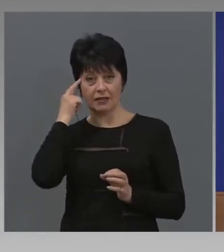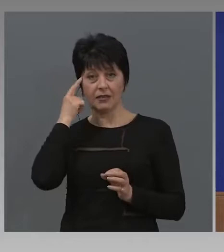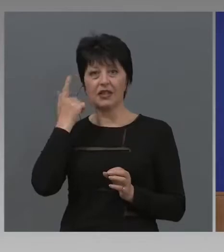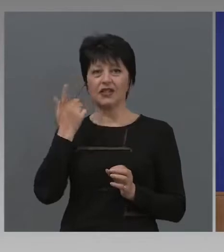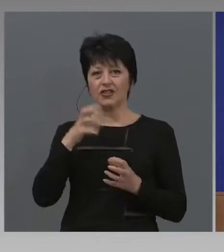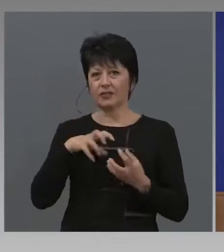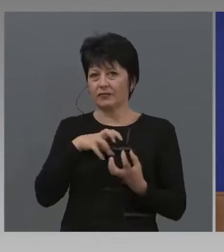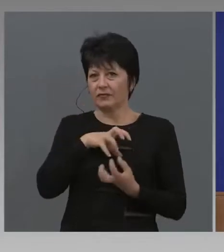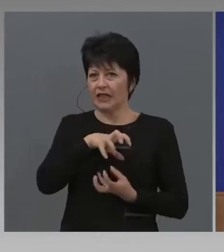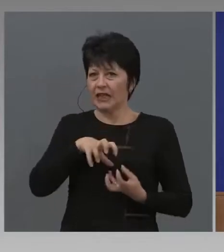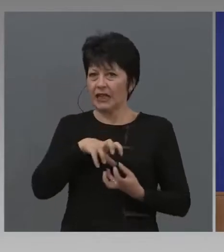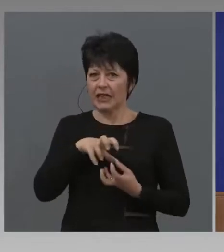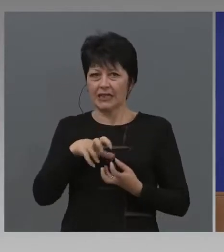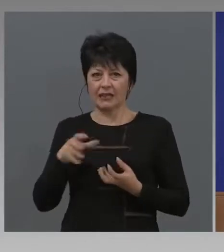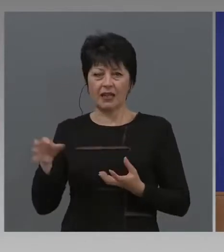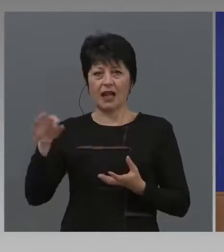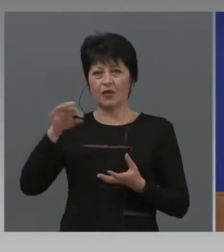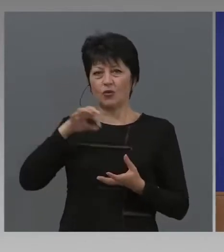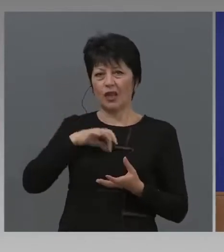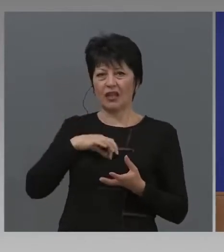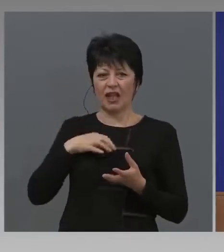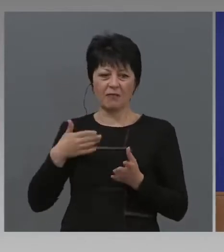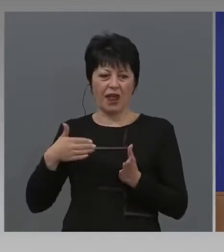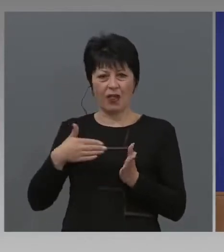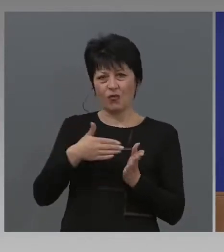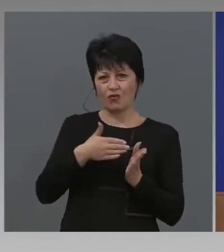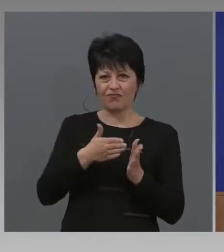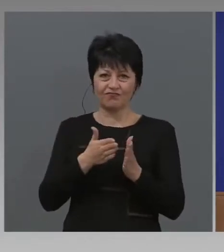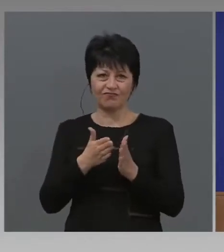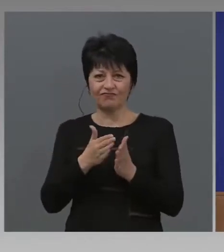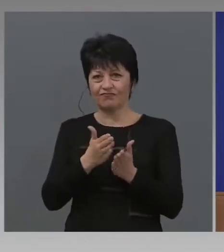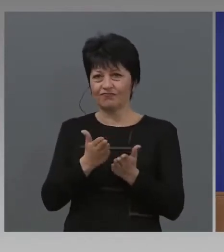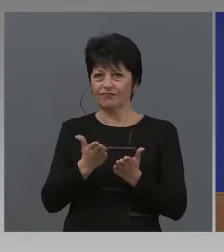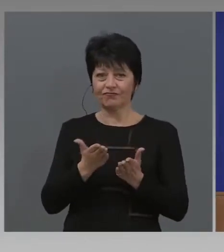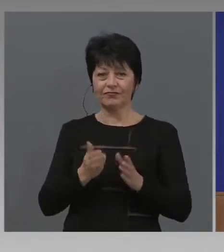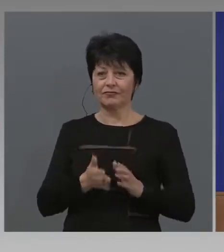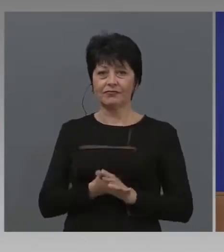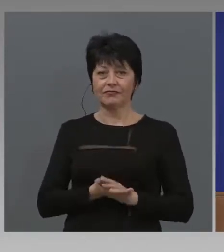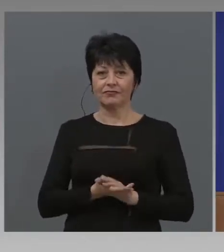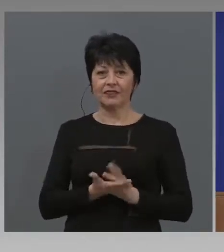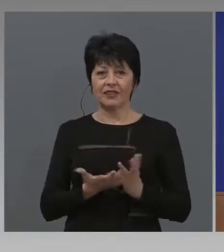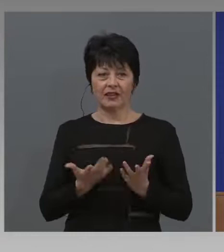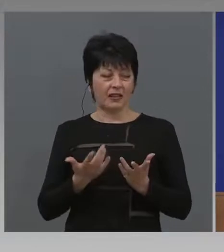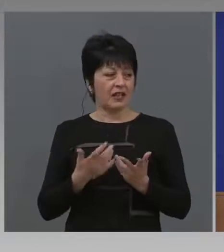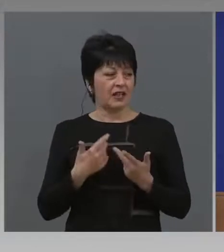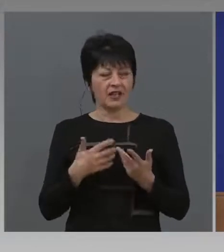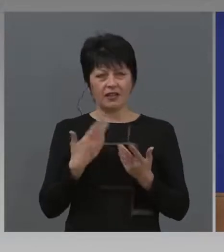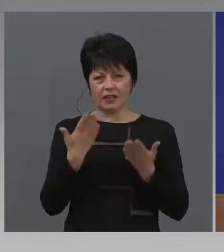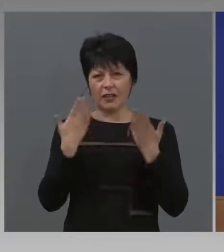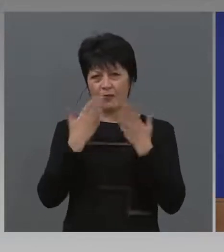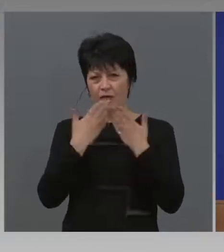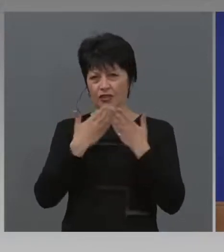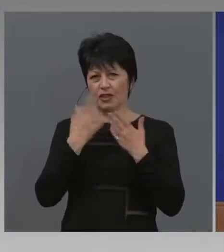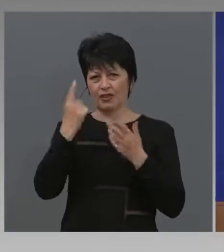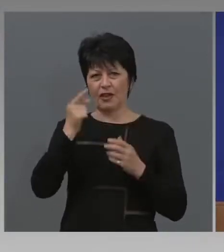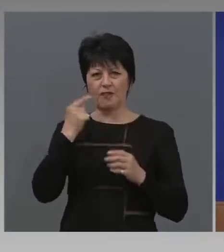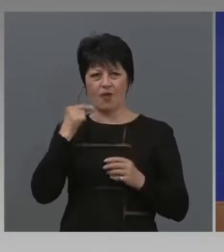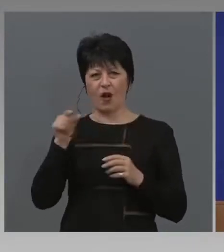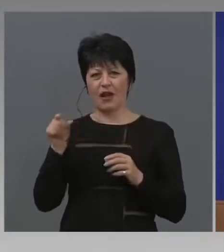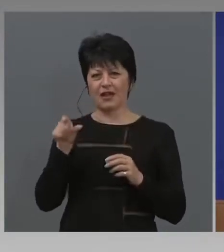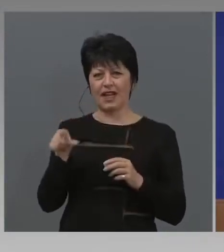кризата дойде асиметрично. Не го чета това, просто исках да прочета само заглавията.